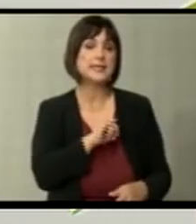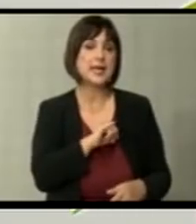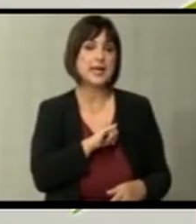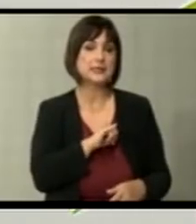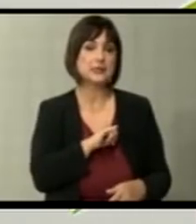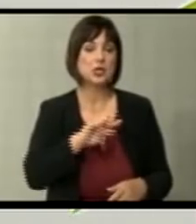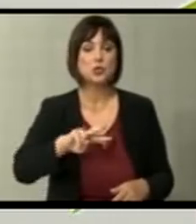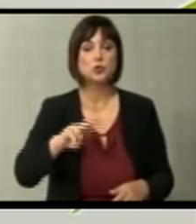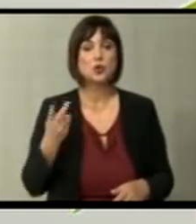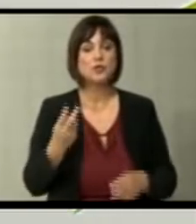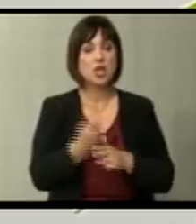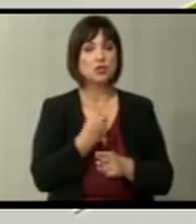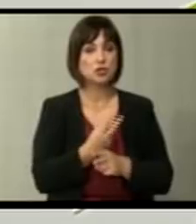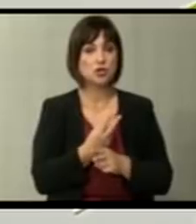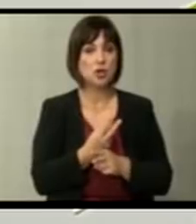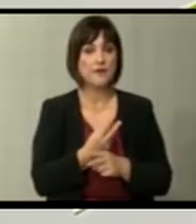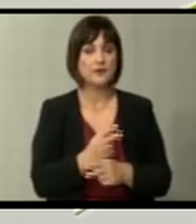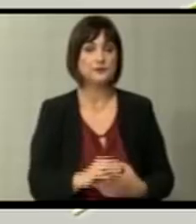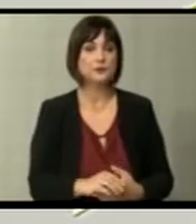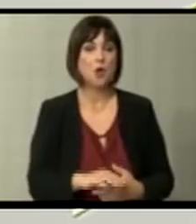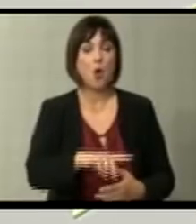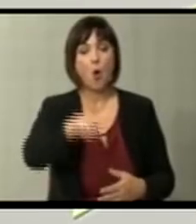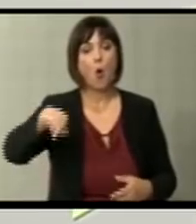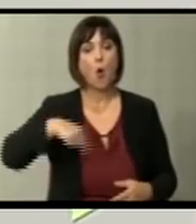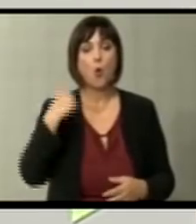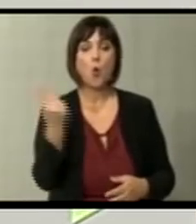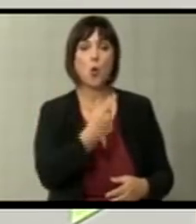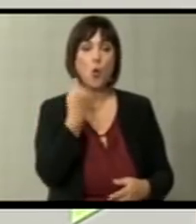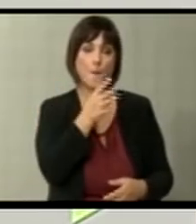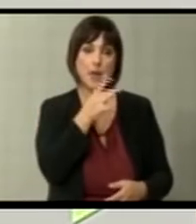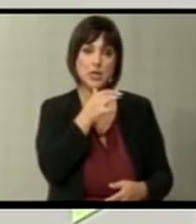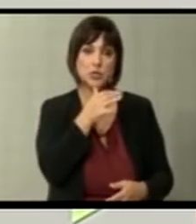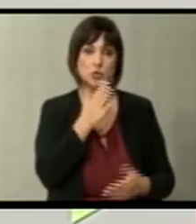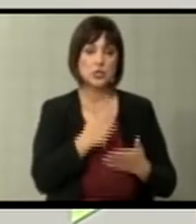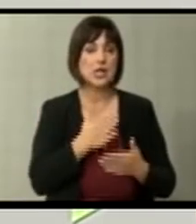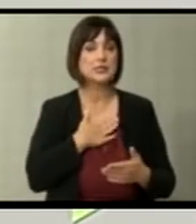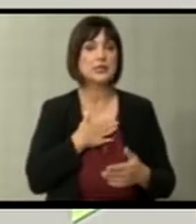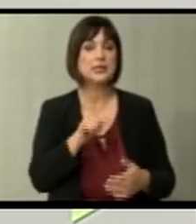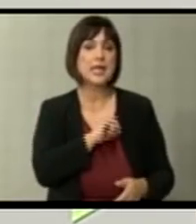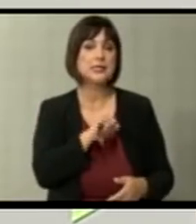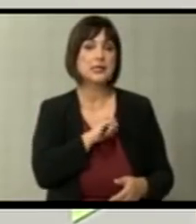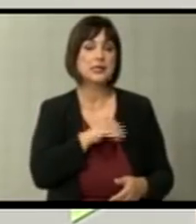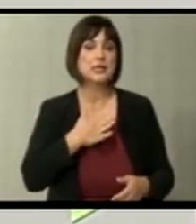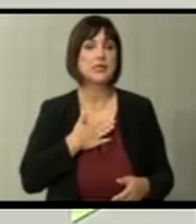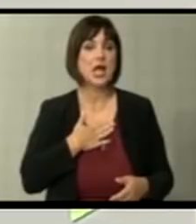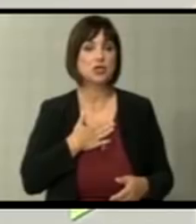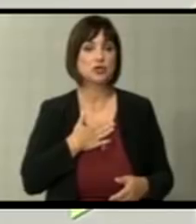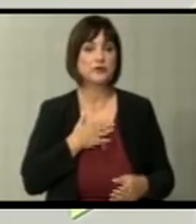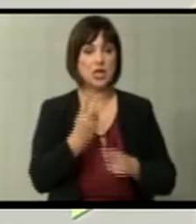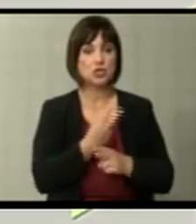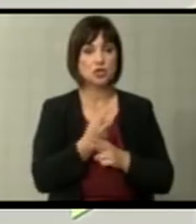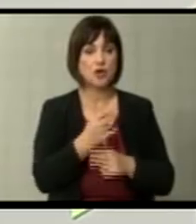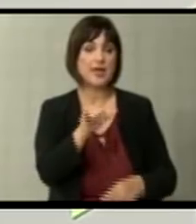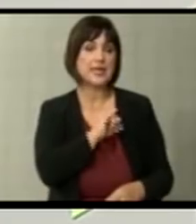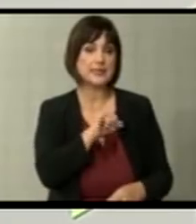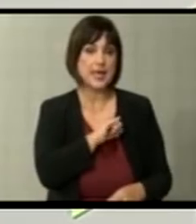останатите држави околу Македонија, бидеќи нас сега не интересира нашиот државен